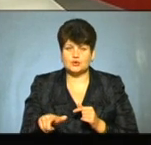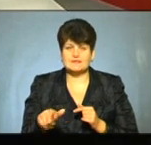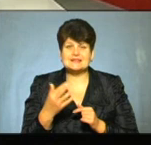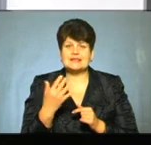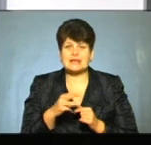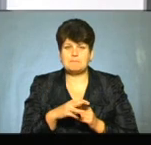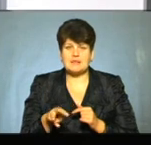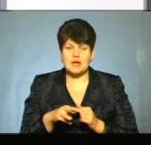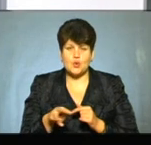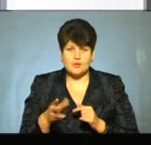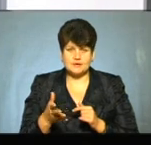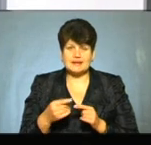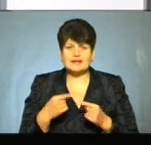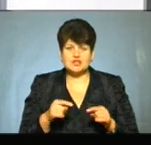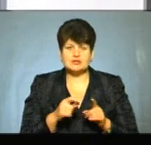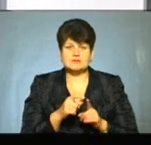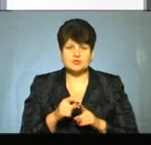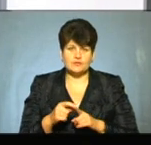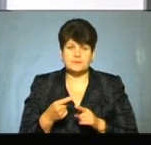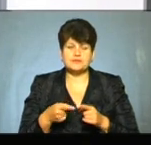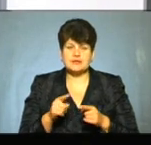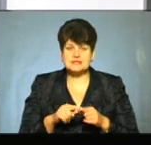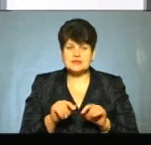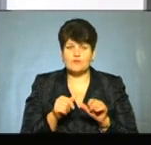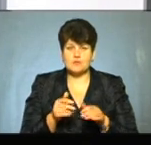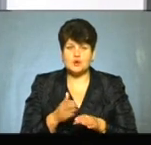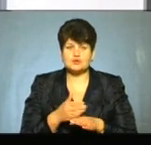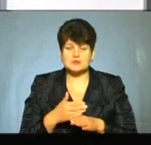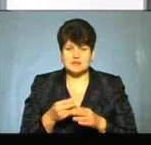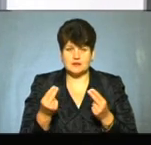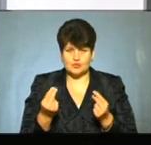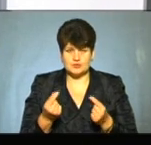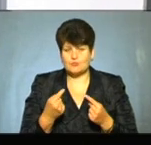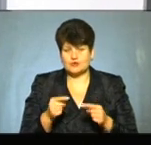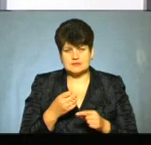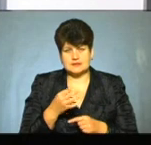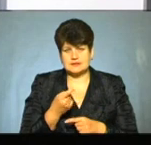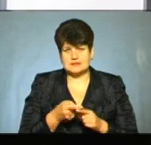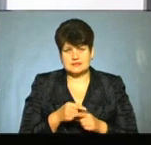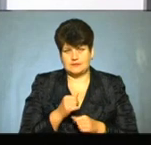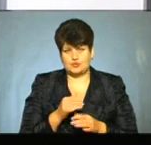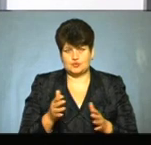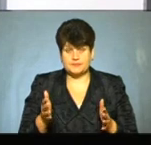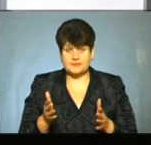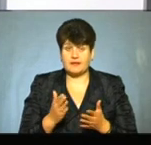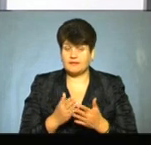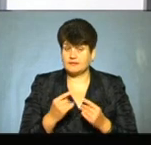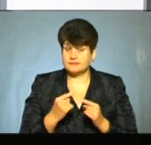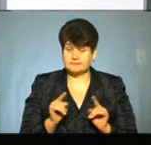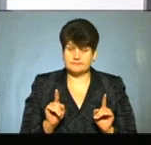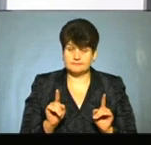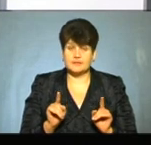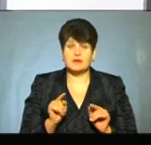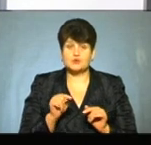скільки з мільйонів, там. Ну, знаєте, іншими словами це формульне або рушне розподілення коштів. Я, по-іншому, це не назву. Але є один нюанс.